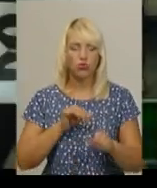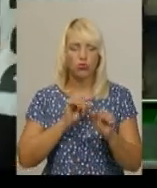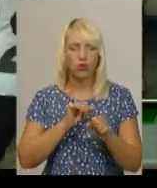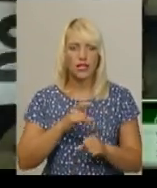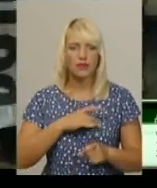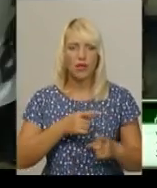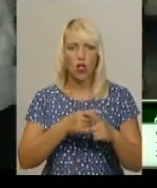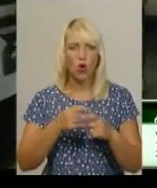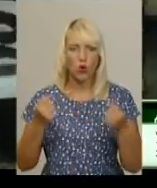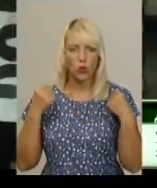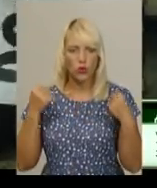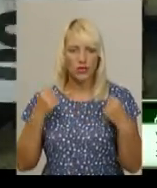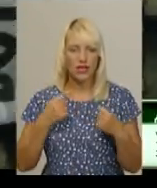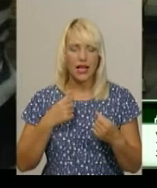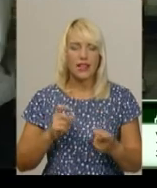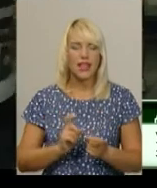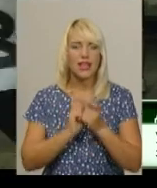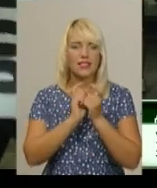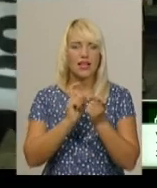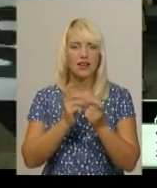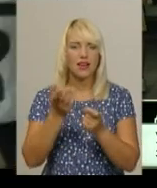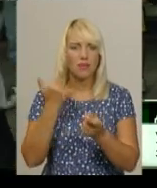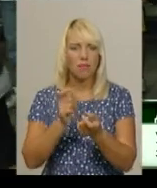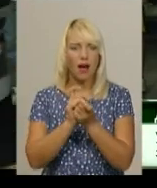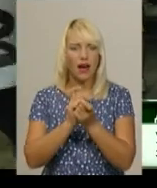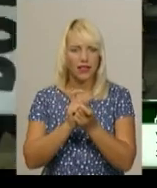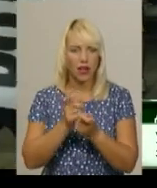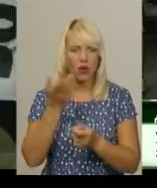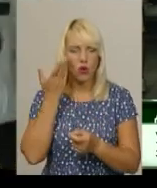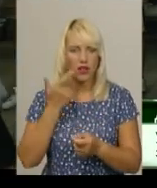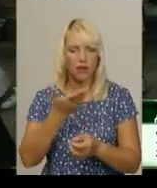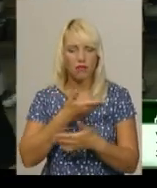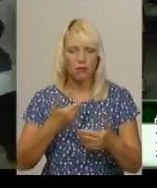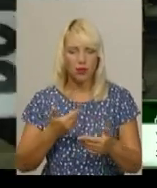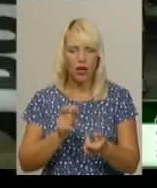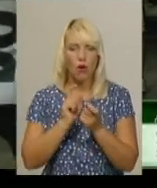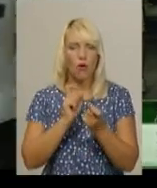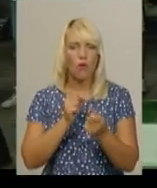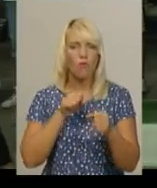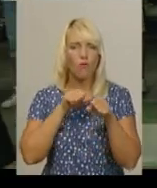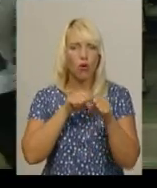спарингах у нас в Хмельницькому, коли ми боксували з нею в минулий раз.